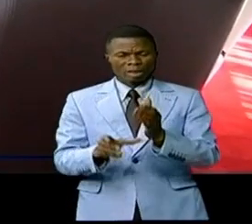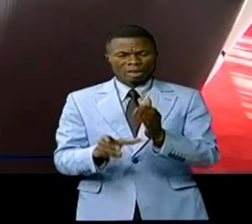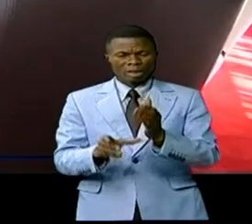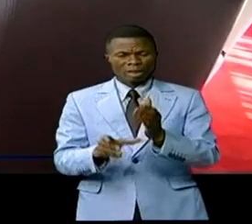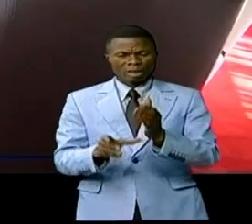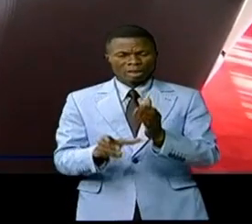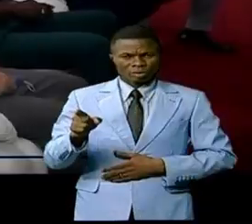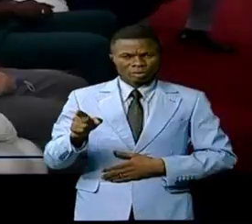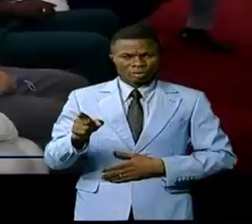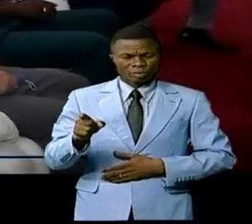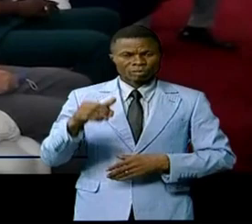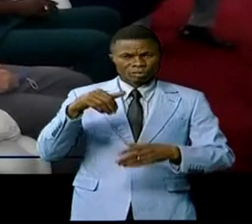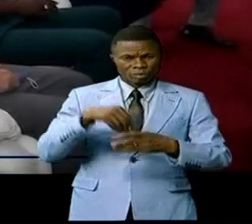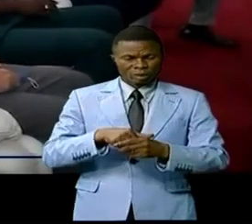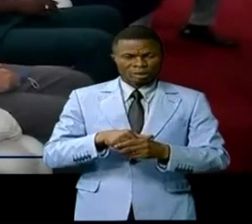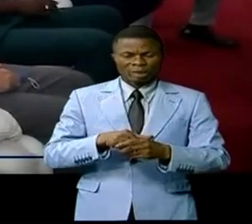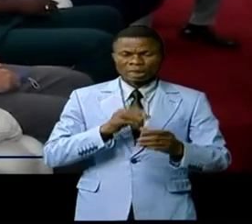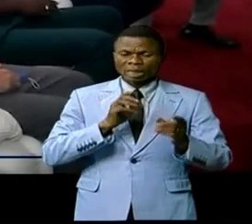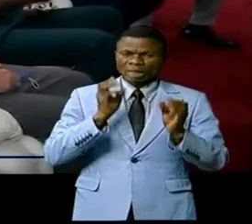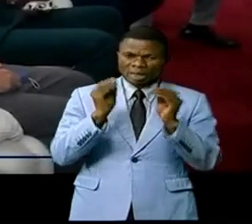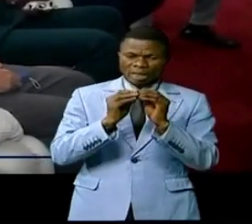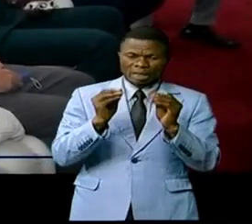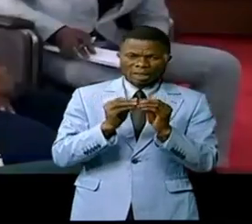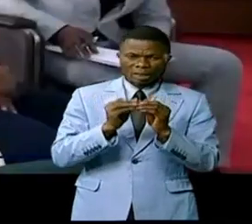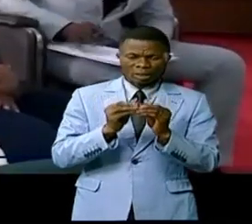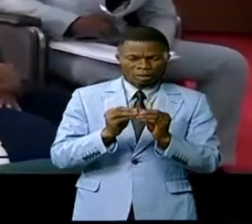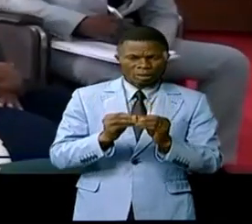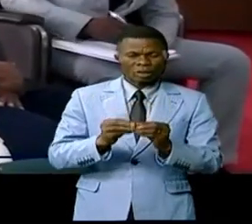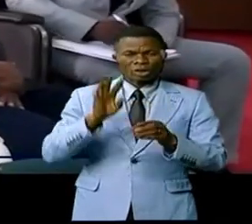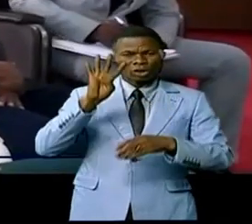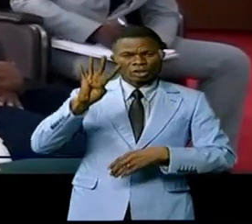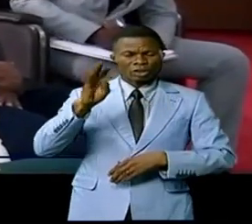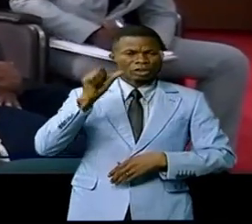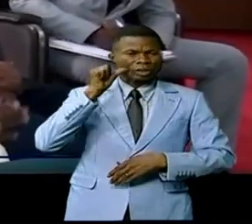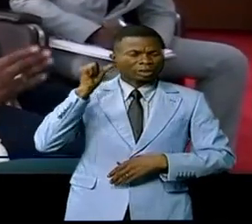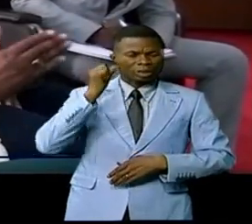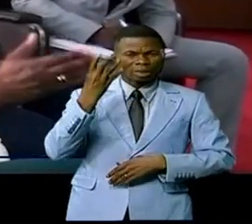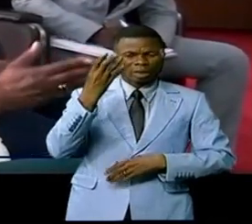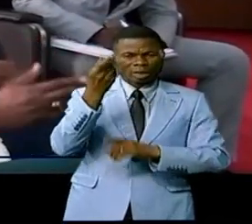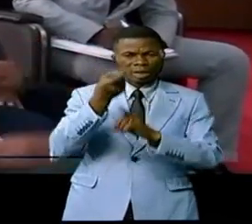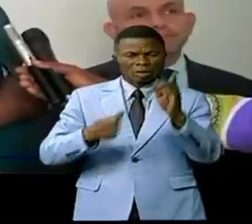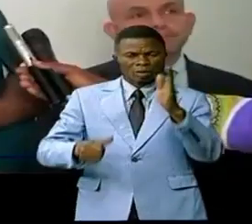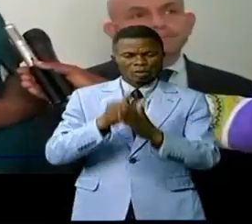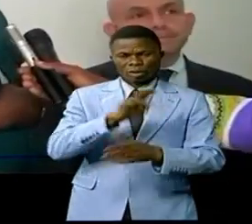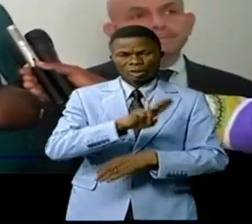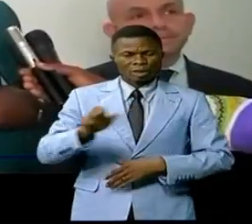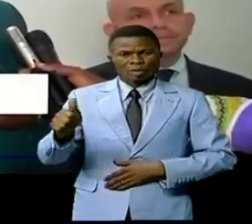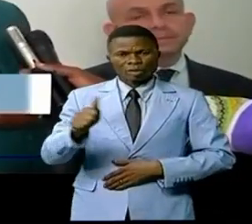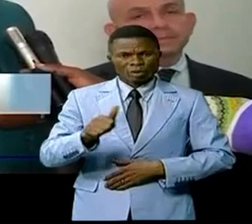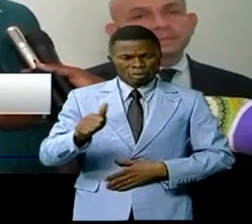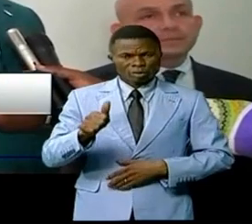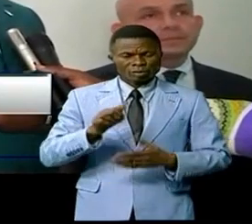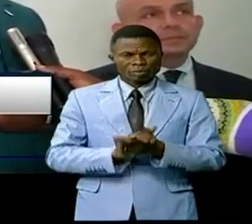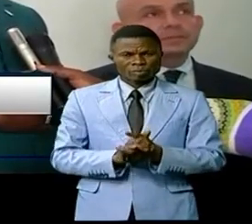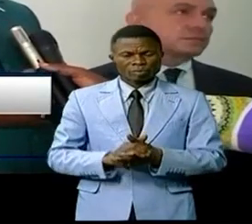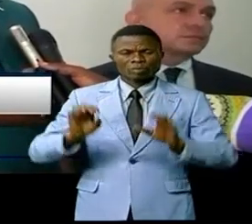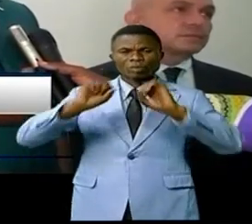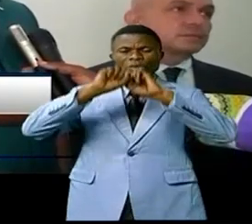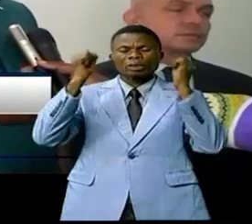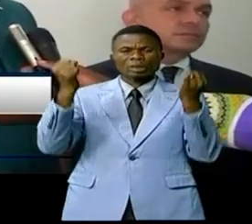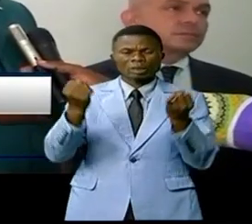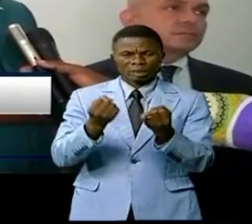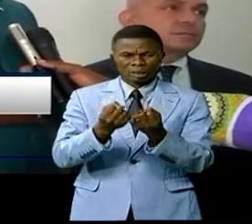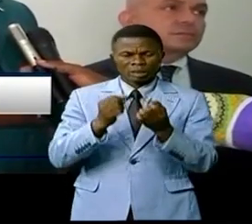Makoso au cours de cette audience, le raccordé ce jeudi 4 novembre 2021. La délégation turque, qui est venue